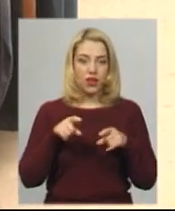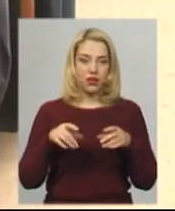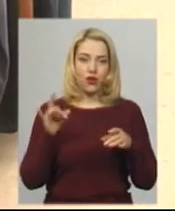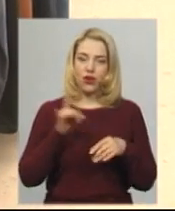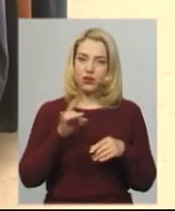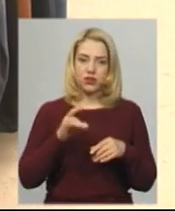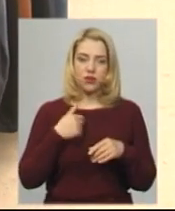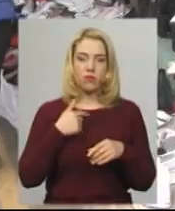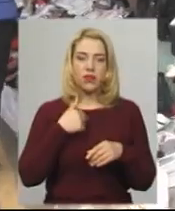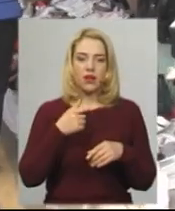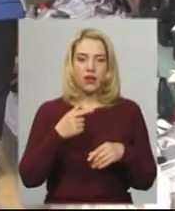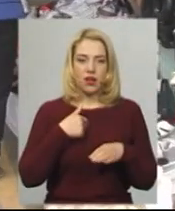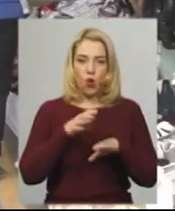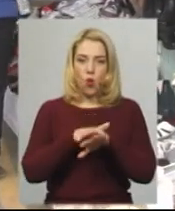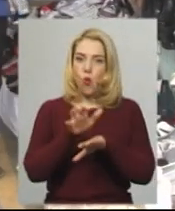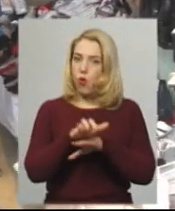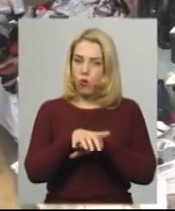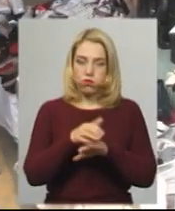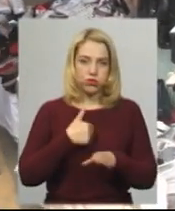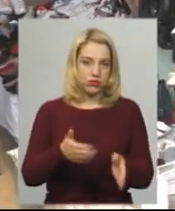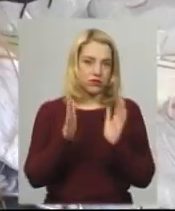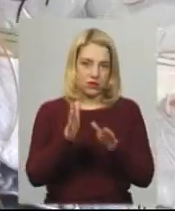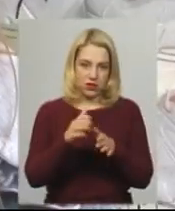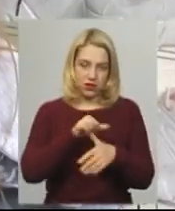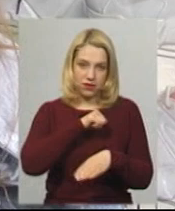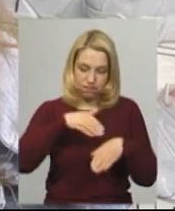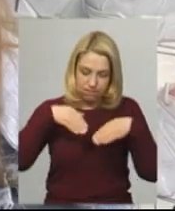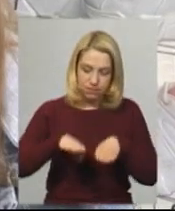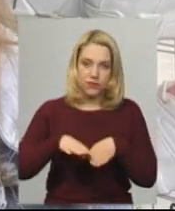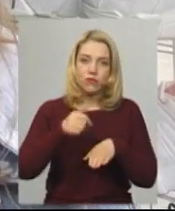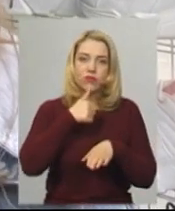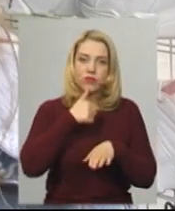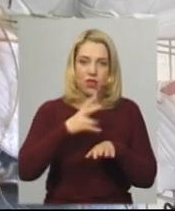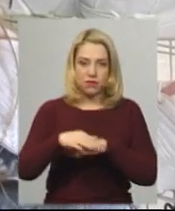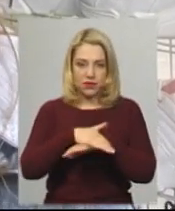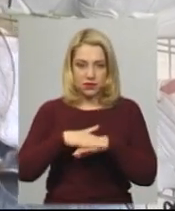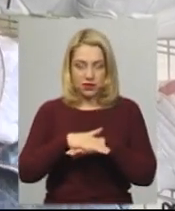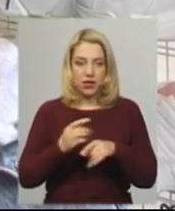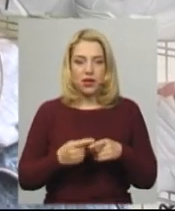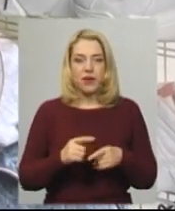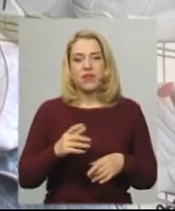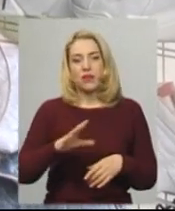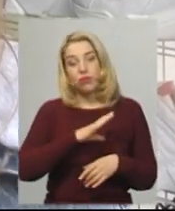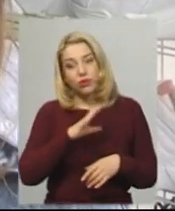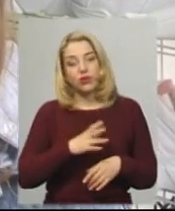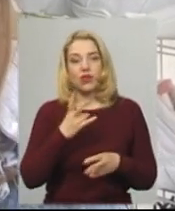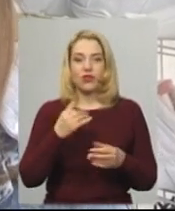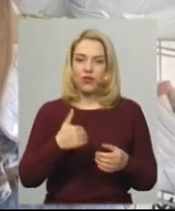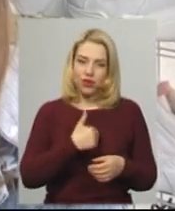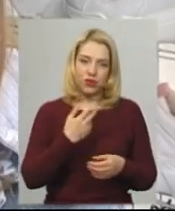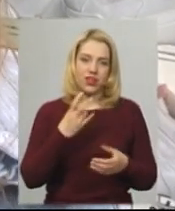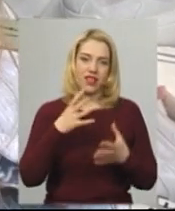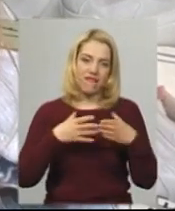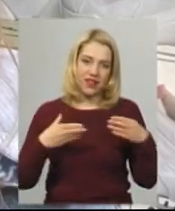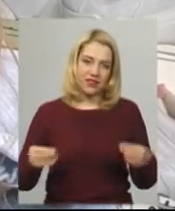особливо в мене маломірка, тому обувь тільки на ринку купую. В мене були, звісно, взуття, але щось хочеться навеснуся таке